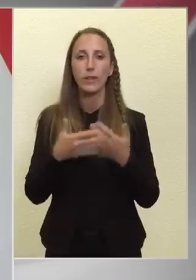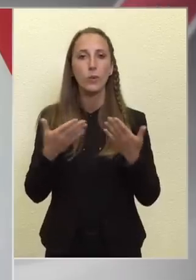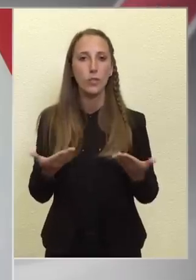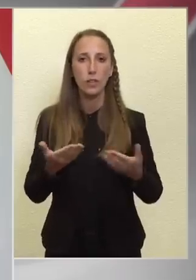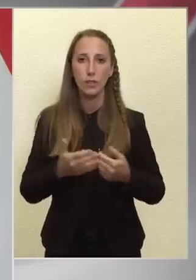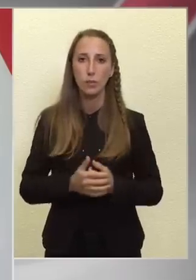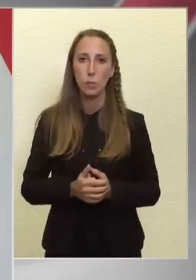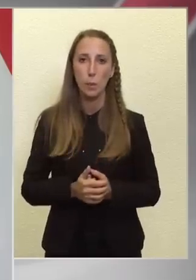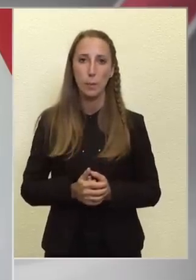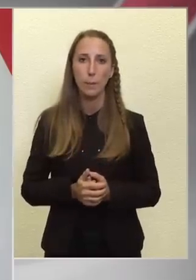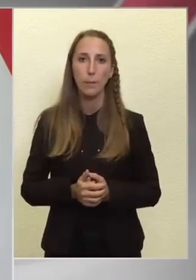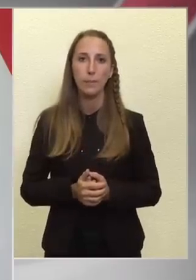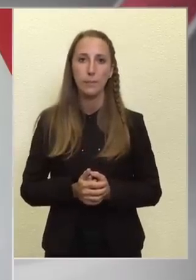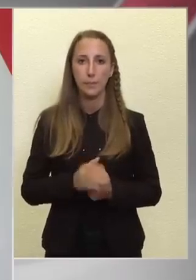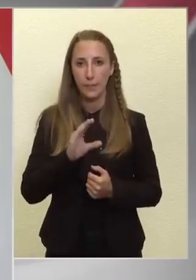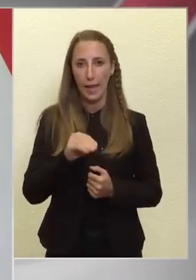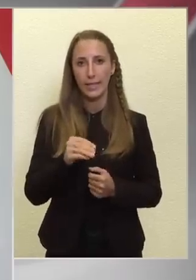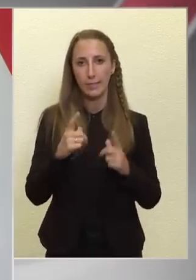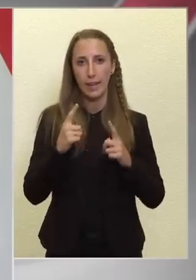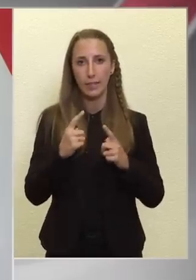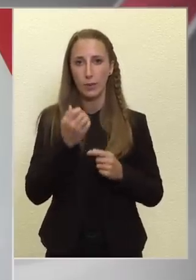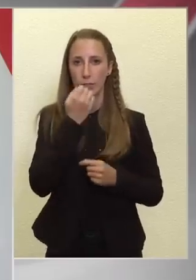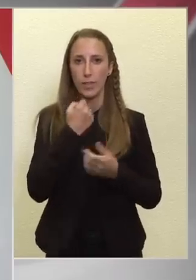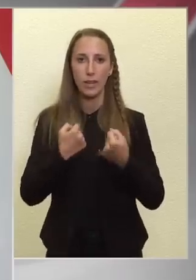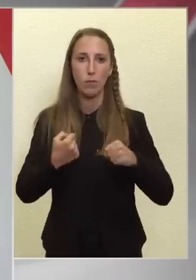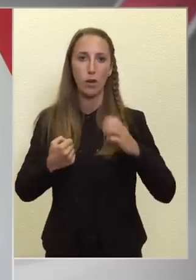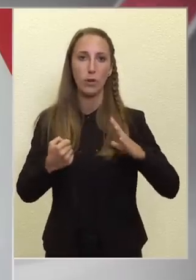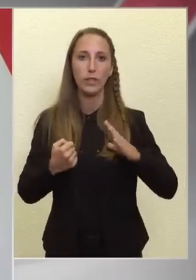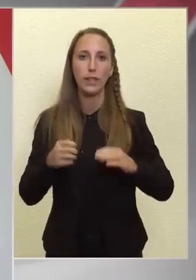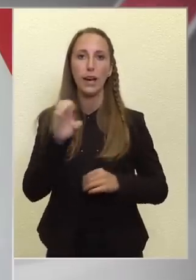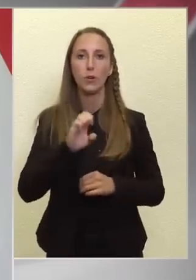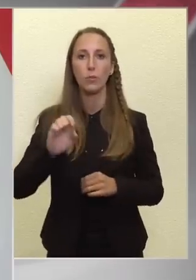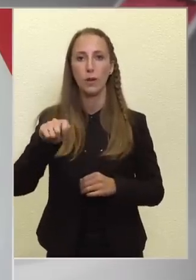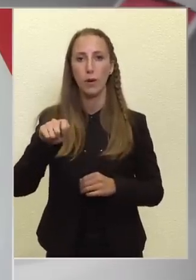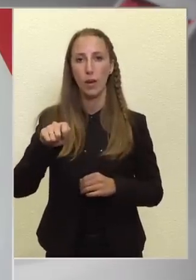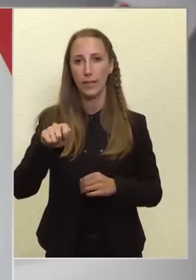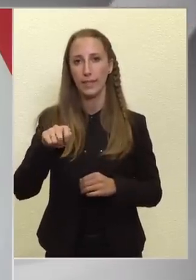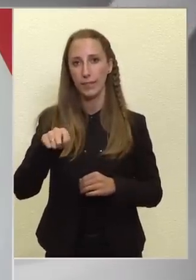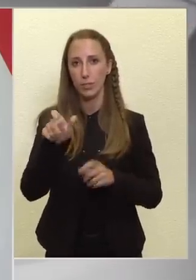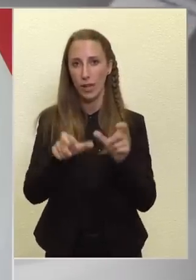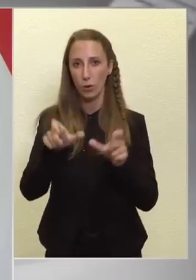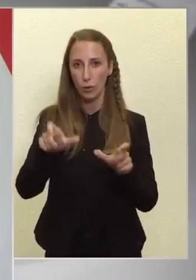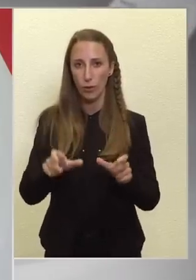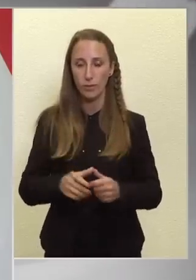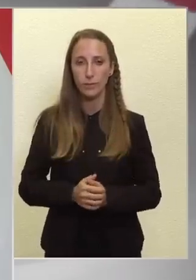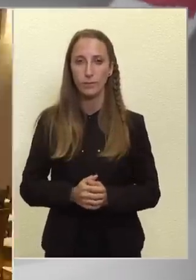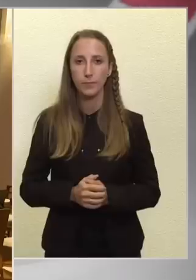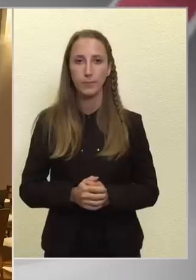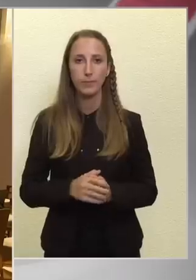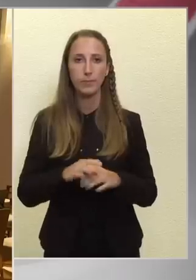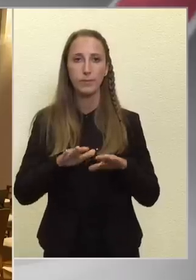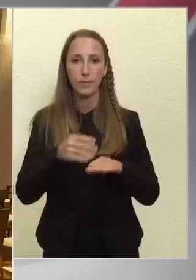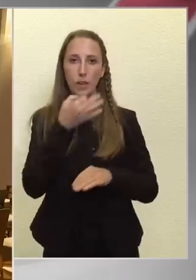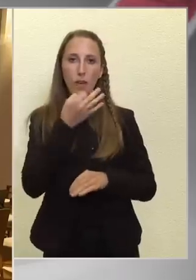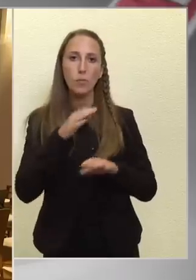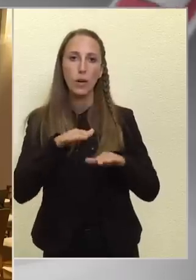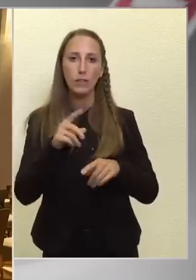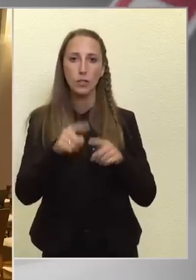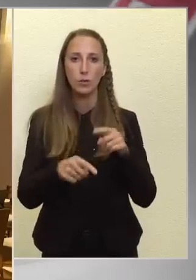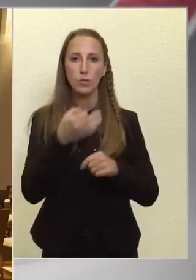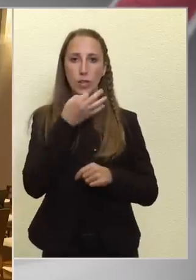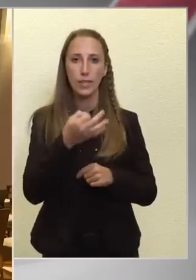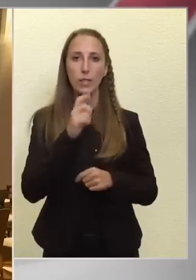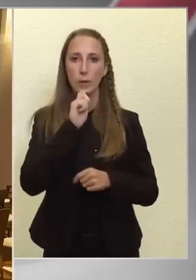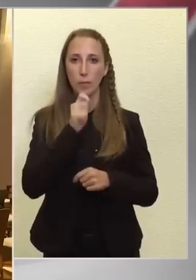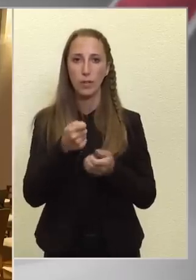ezt várhatjuk a saját baloldali európai parlamenti képviselőinktől. Maradva még az utolsó kérdésemnél a